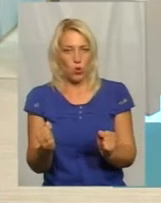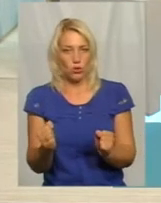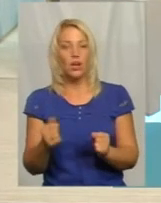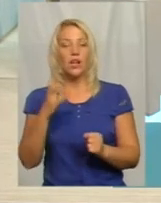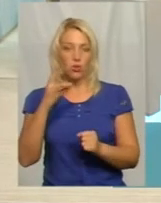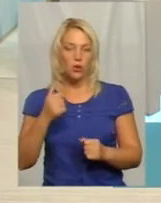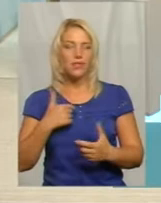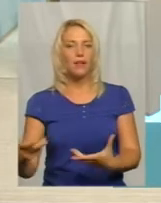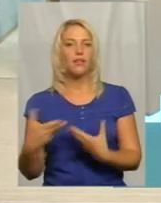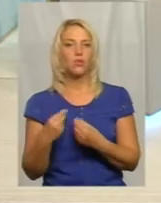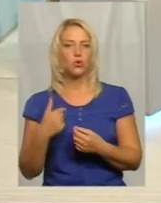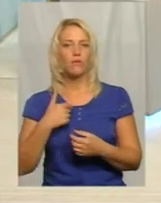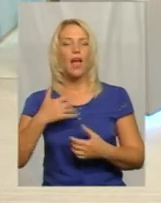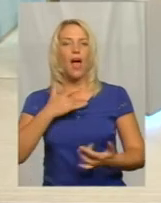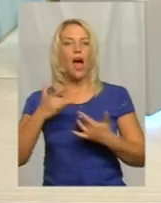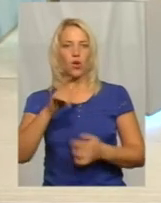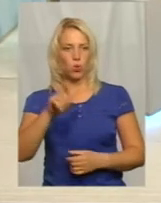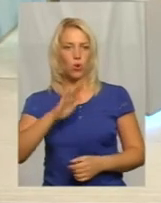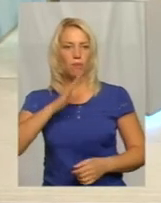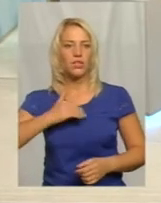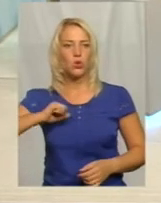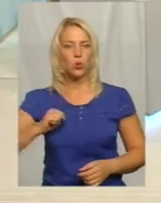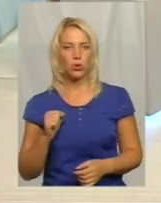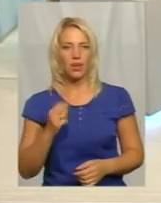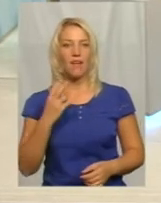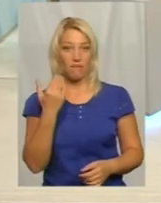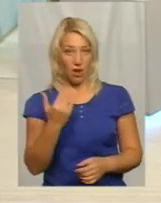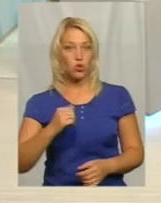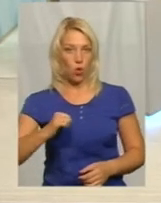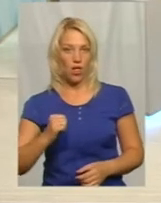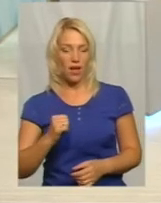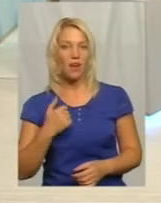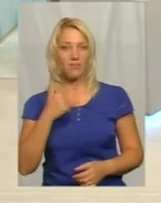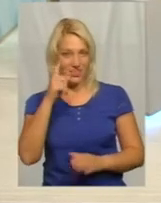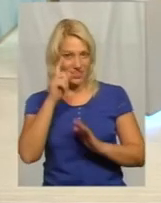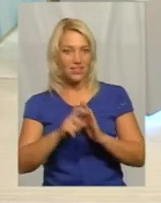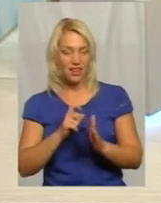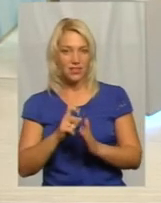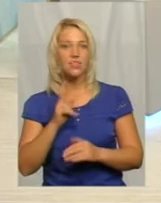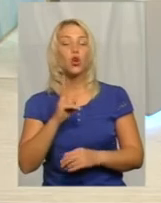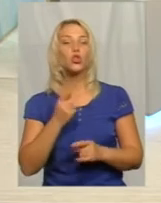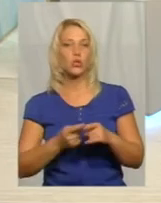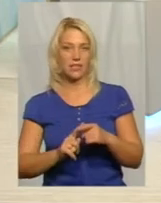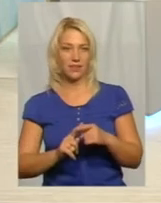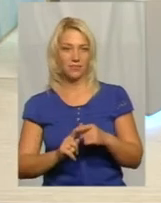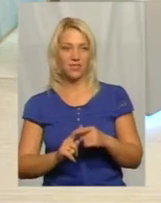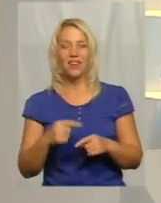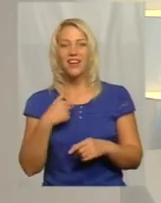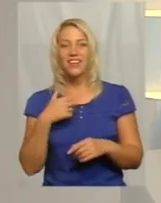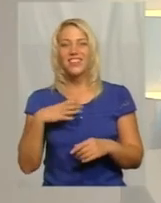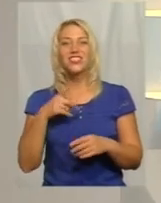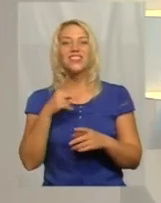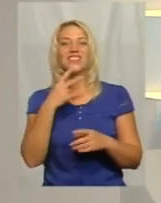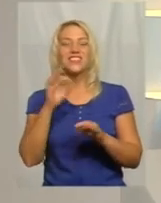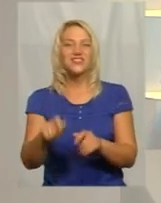Але надихнув актор і мій друг, і ваш колега. Ви дізнаєтесь потім, хто це. Я так чекала, що ви зараз